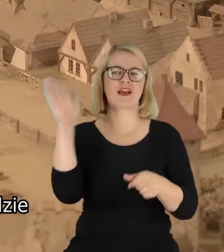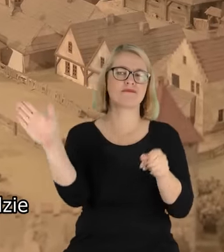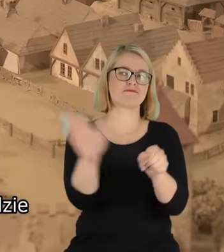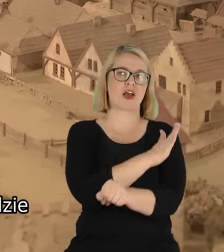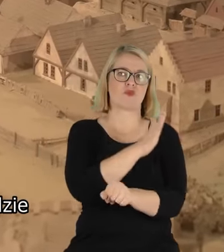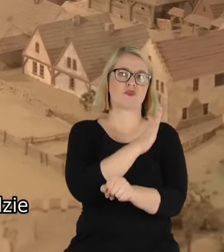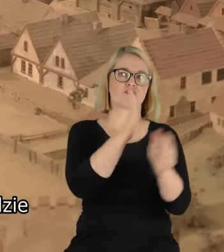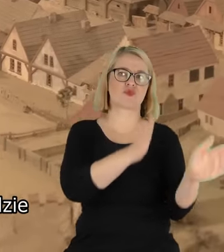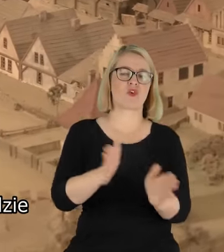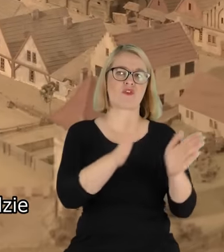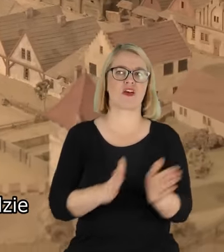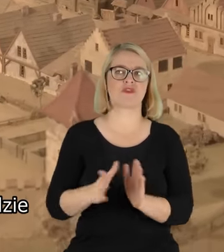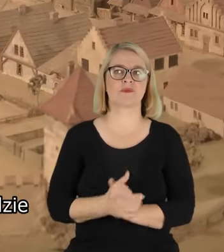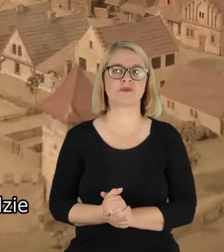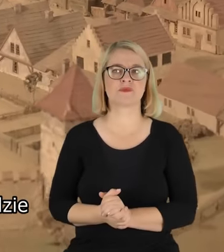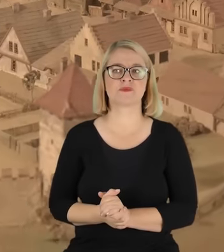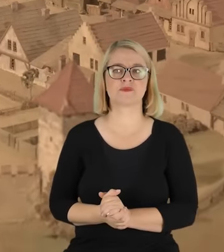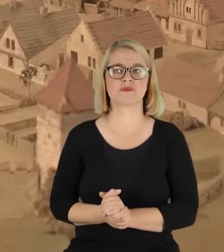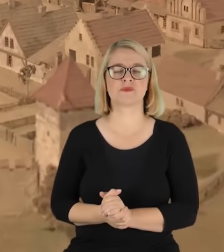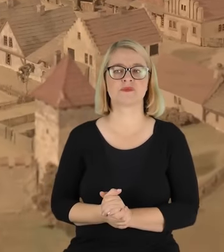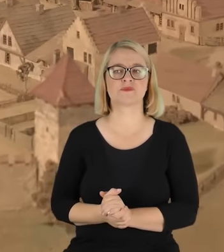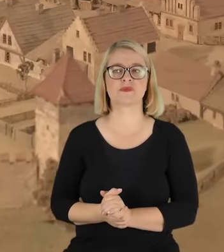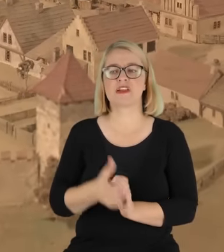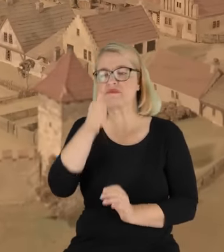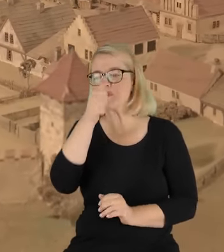w tymże mieszkaniu.